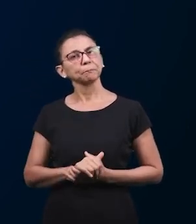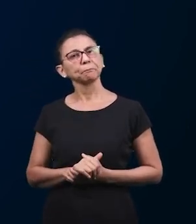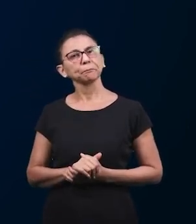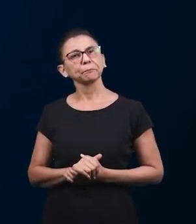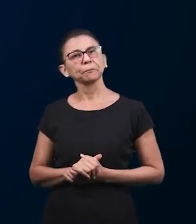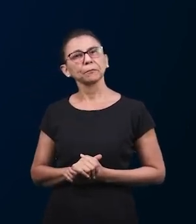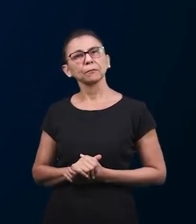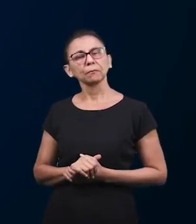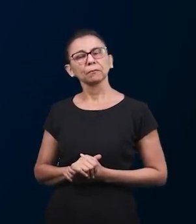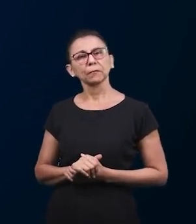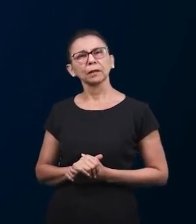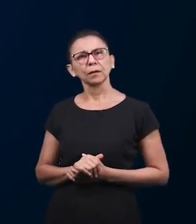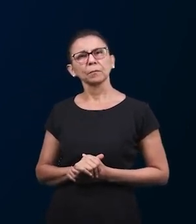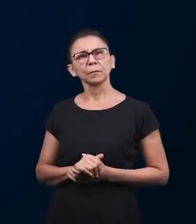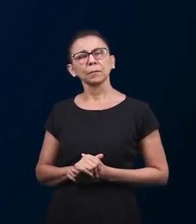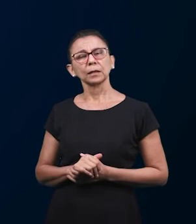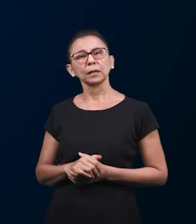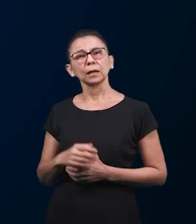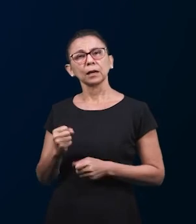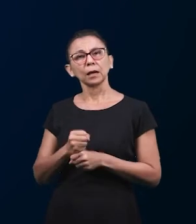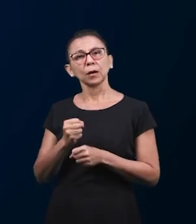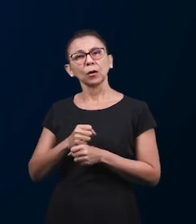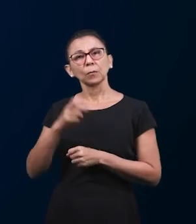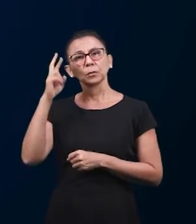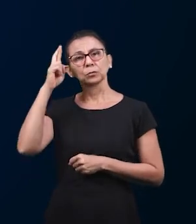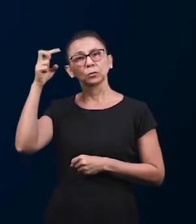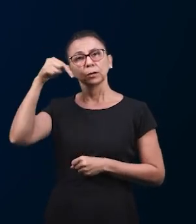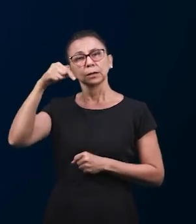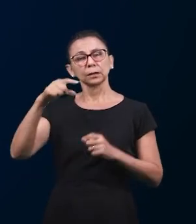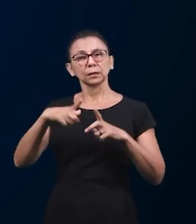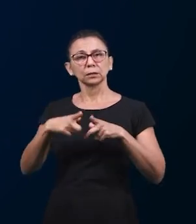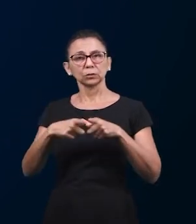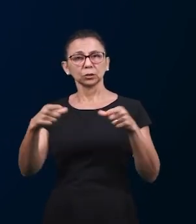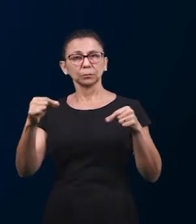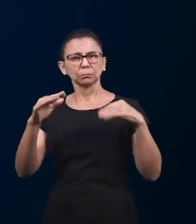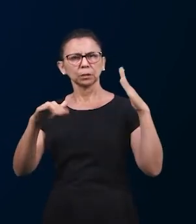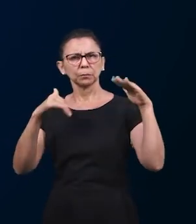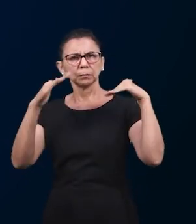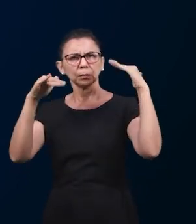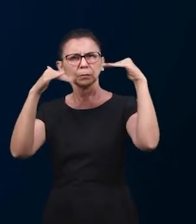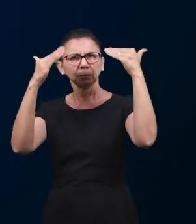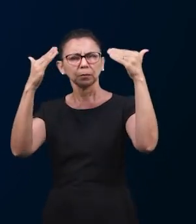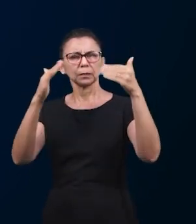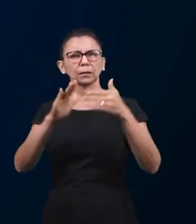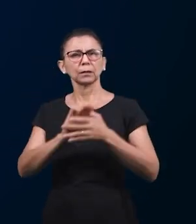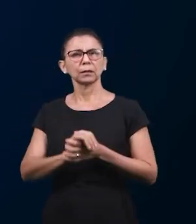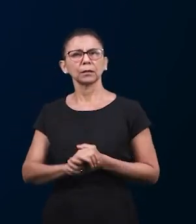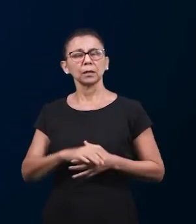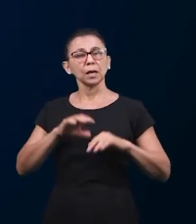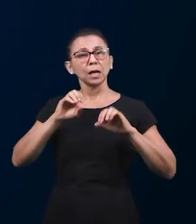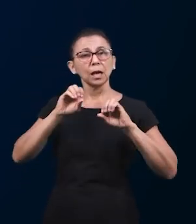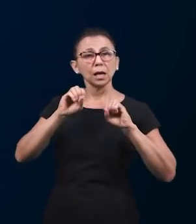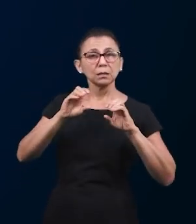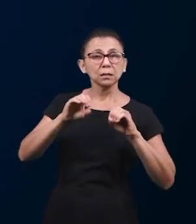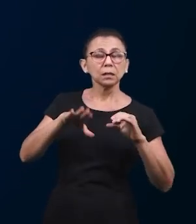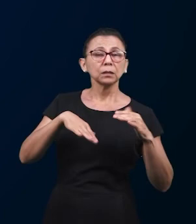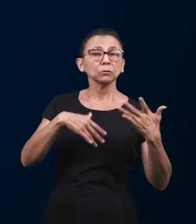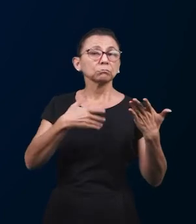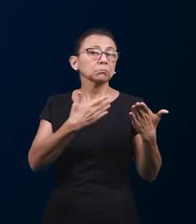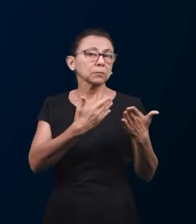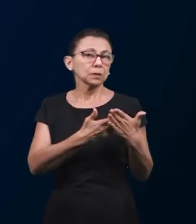великой ценностью великим благословением для нашей работы для нашего